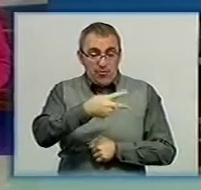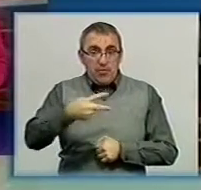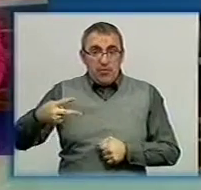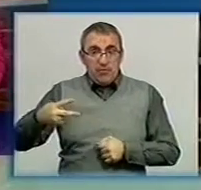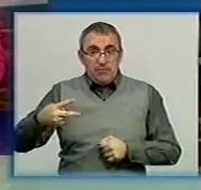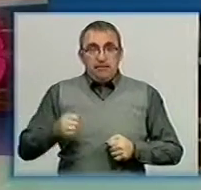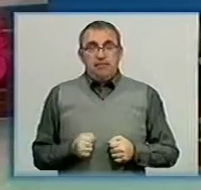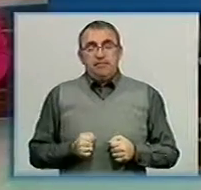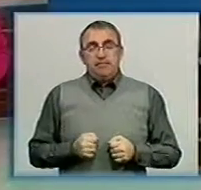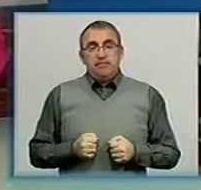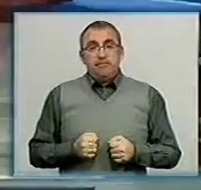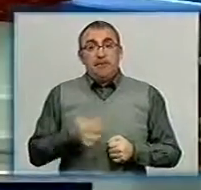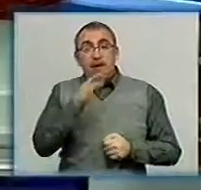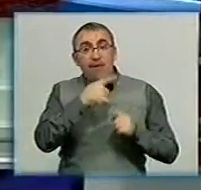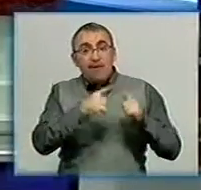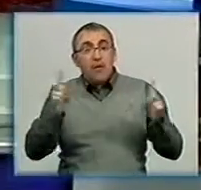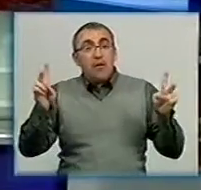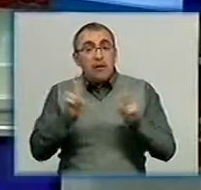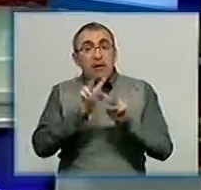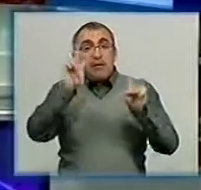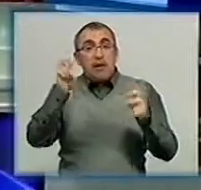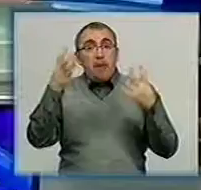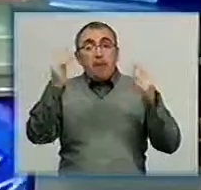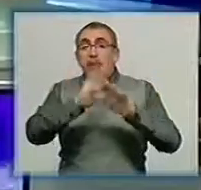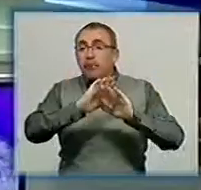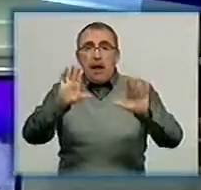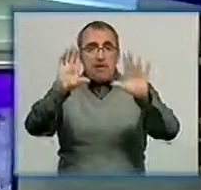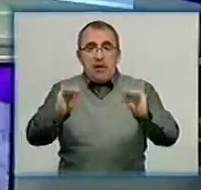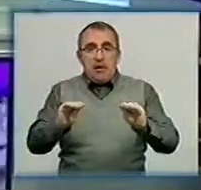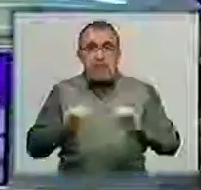.укр.нет. А за кілька хвилин зустрінемося у темі дня. Не перемикайте.